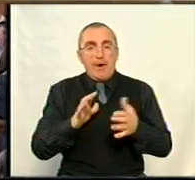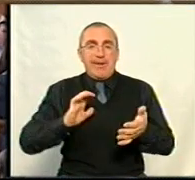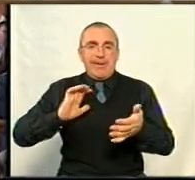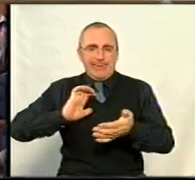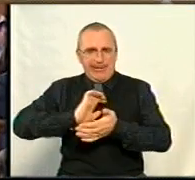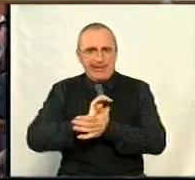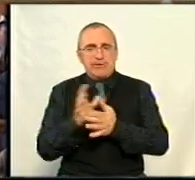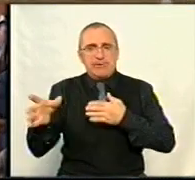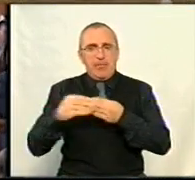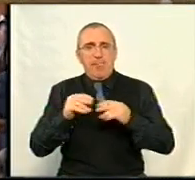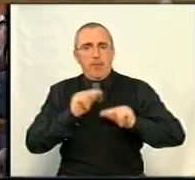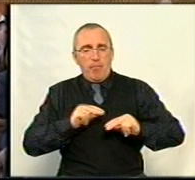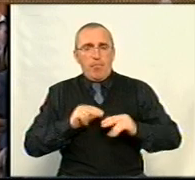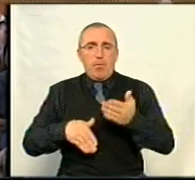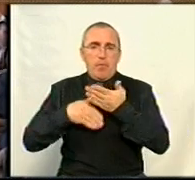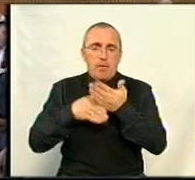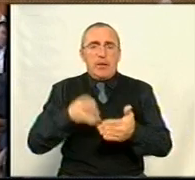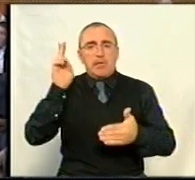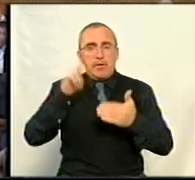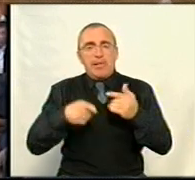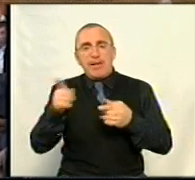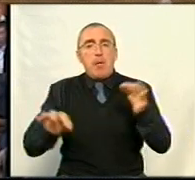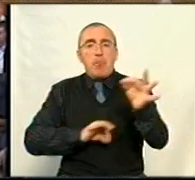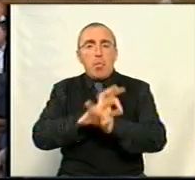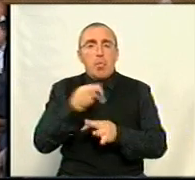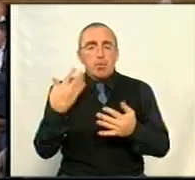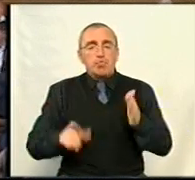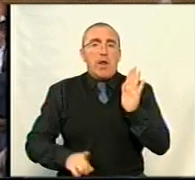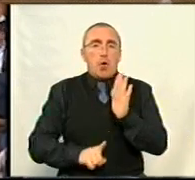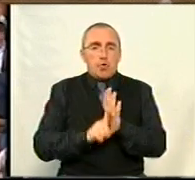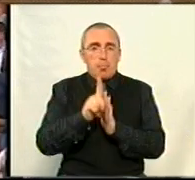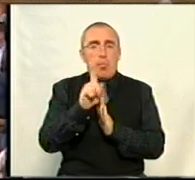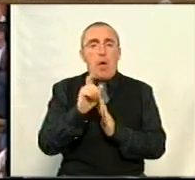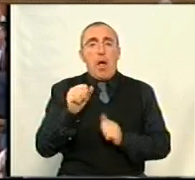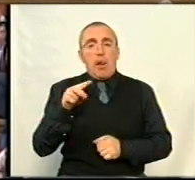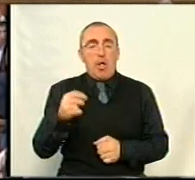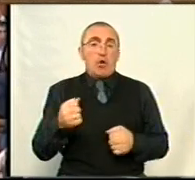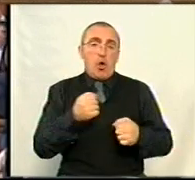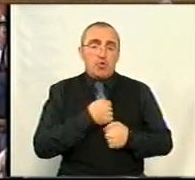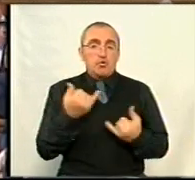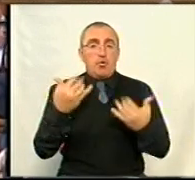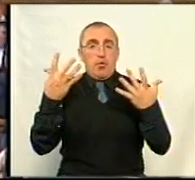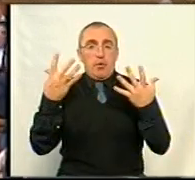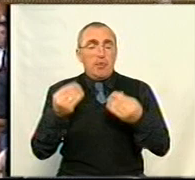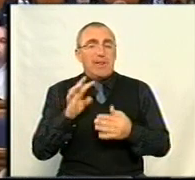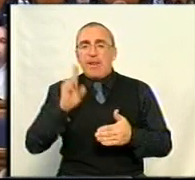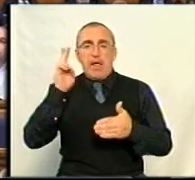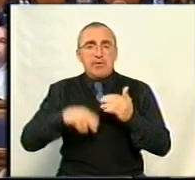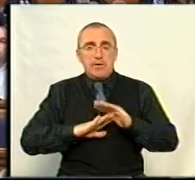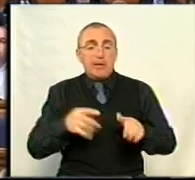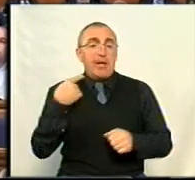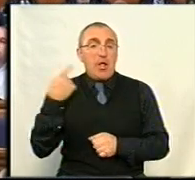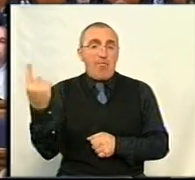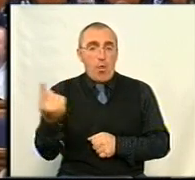співпрацю, на допомогу в завершенні тих проєктів, які вже розпочаті, але, на жаль, на сьогоднішній день ще не завершені. На